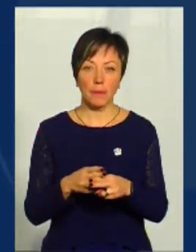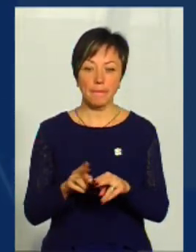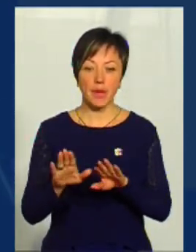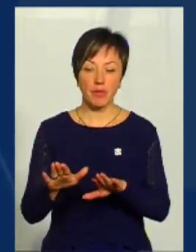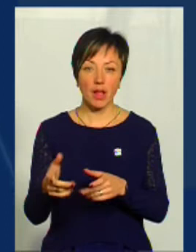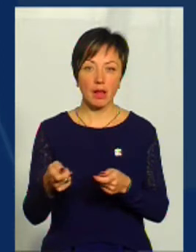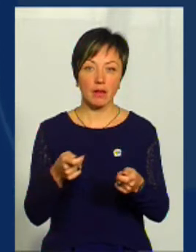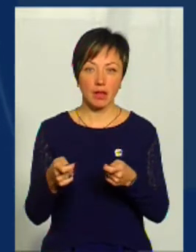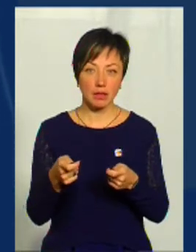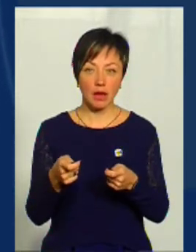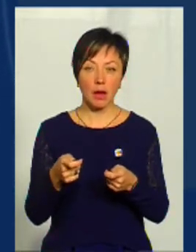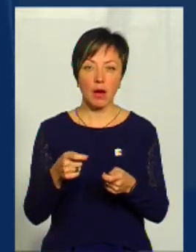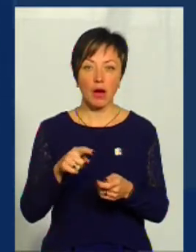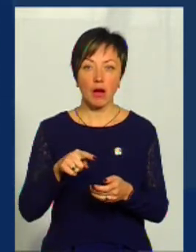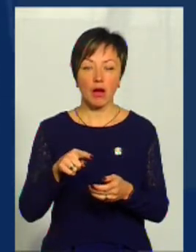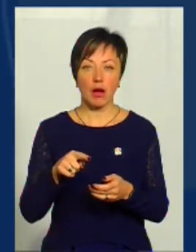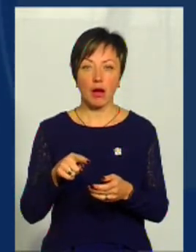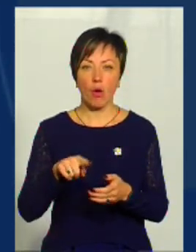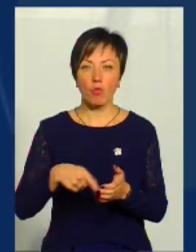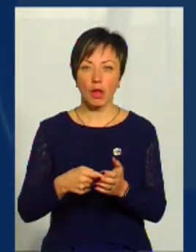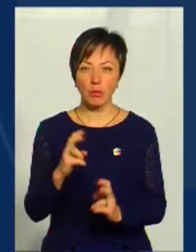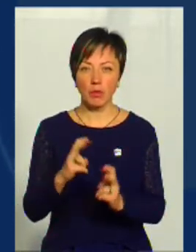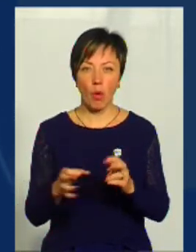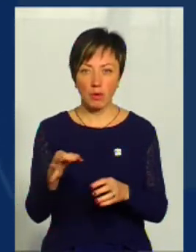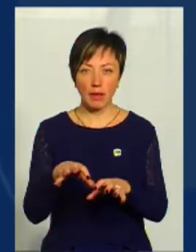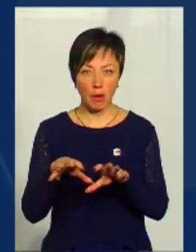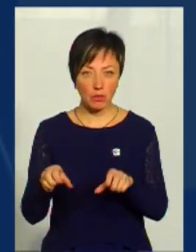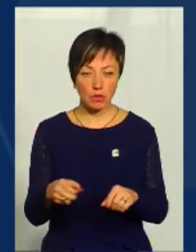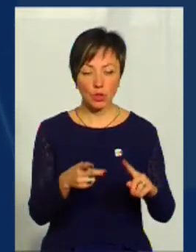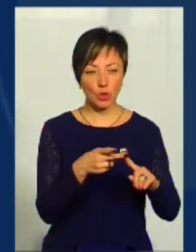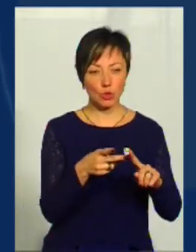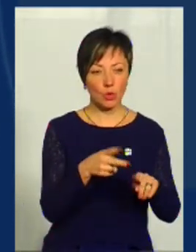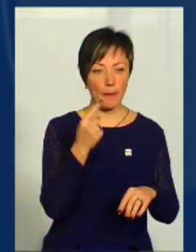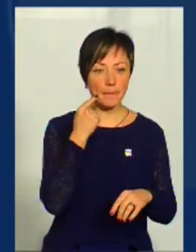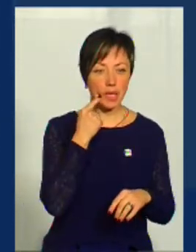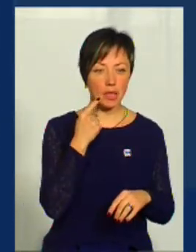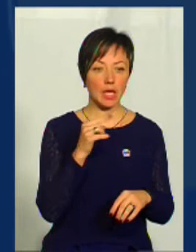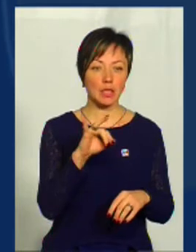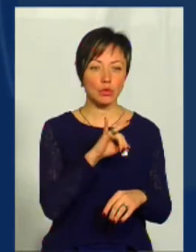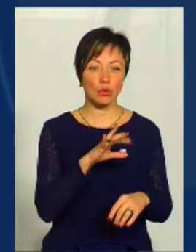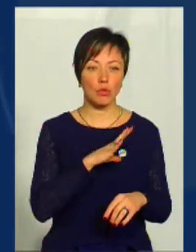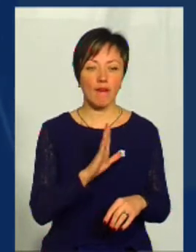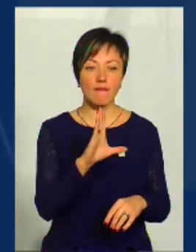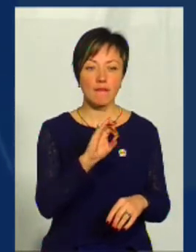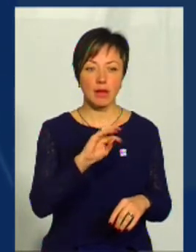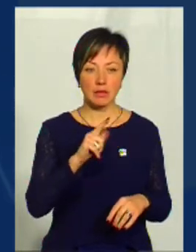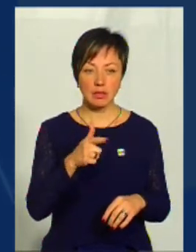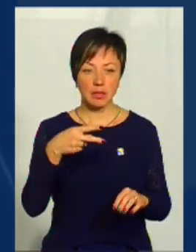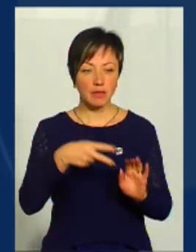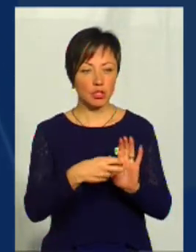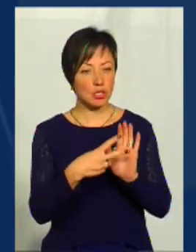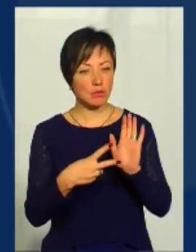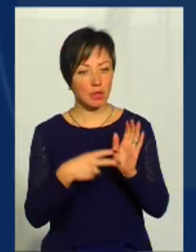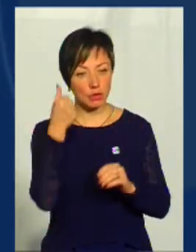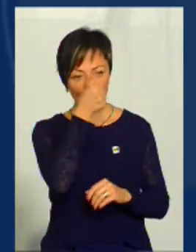керівника комунального підприємства області на посаді. Інша така ж прикра історія була у вересні 2017